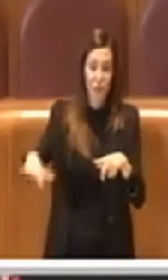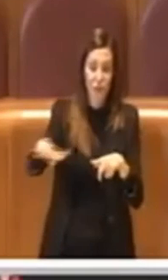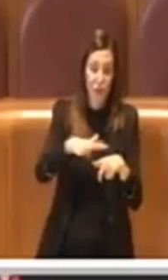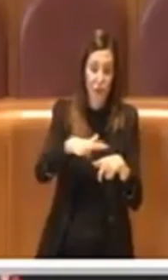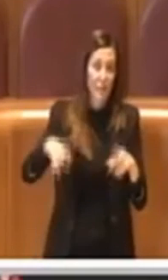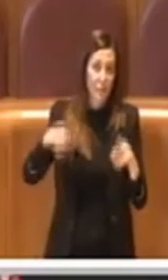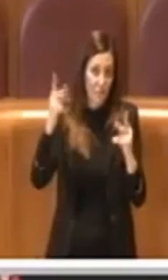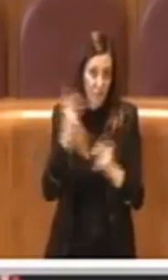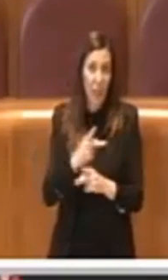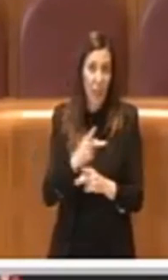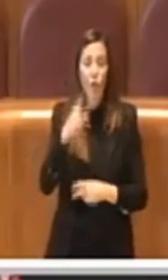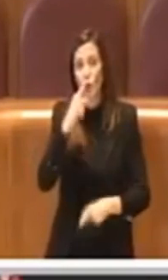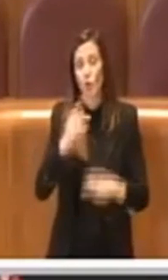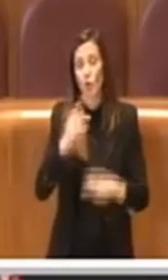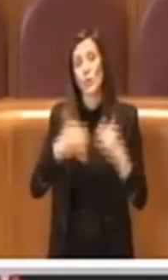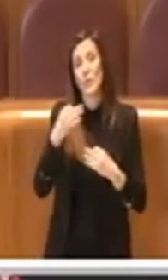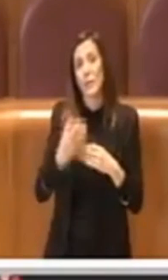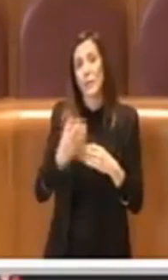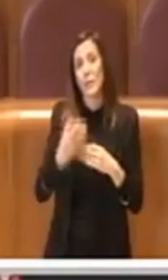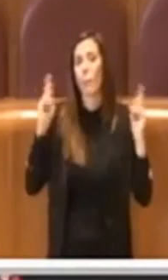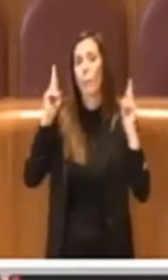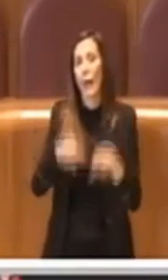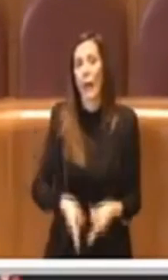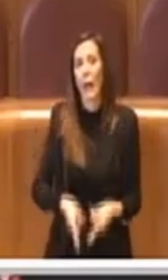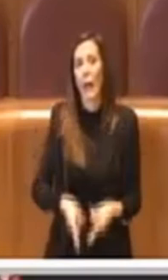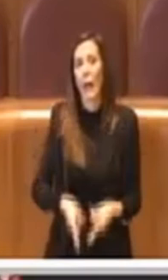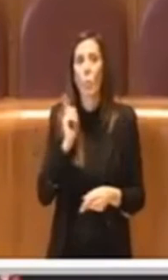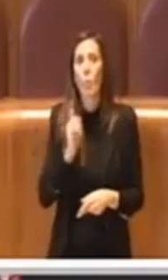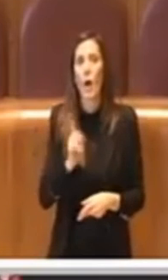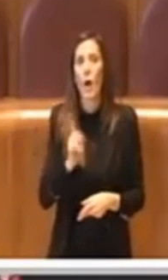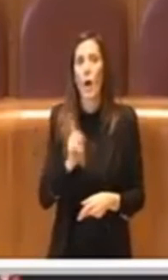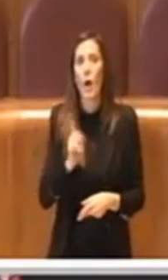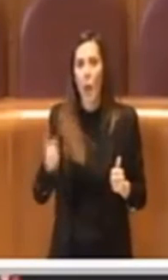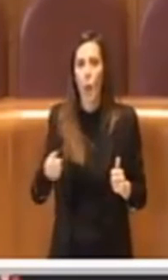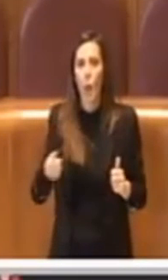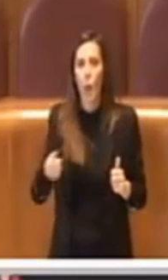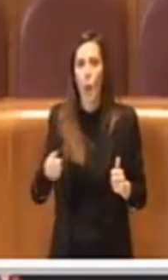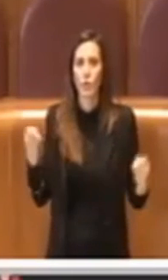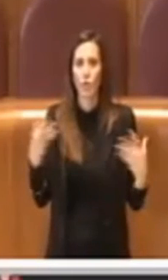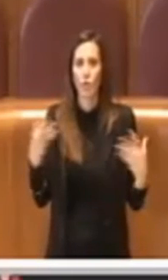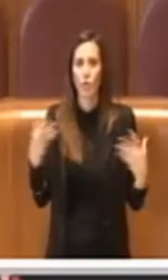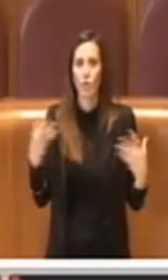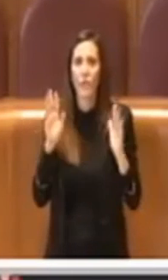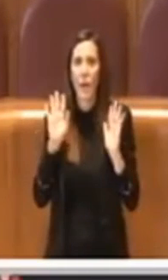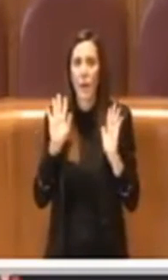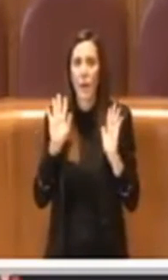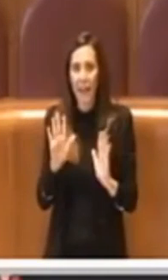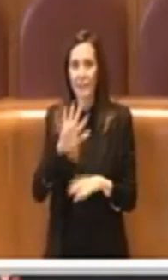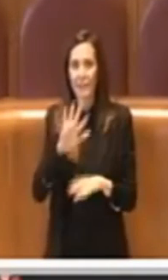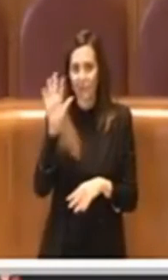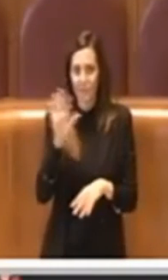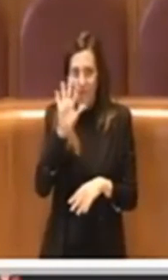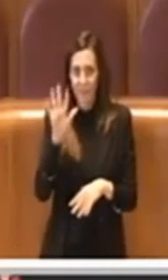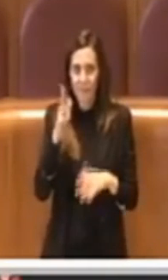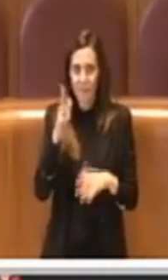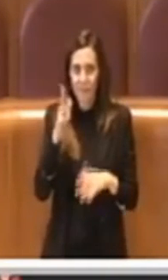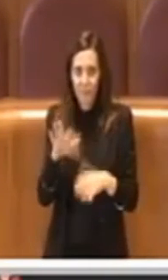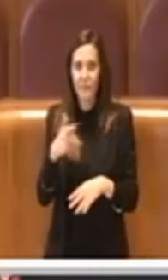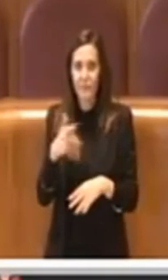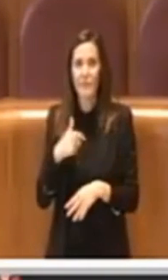vero che il giudizio peggiore lo abbiamo avuto proprio nel 2019, però abbiamo per esempio adesso già